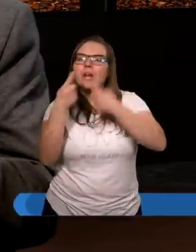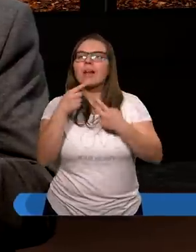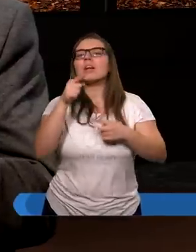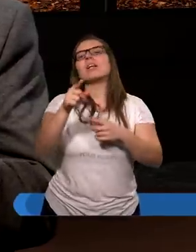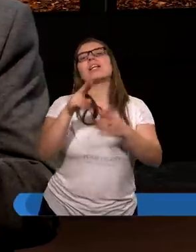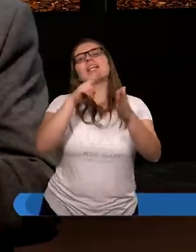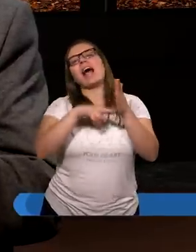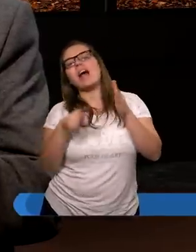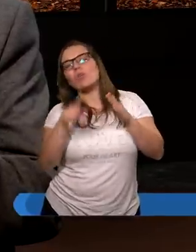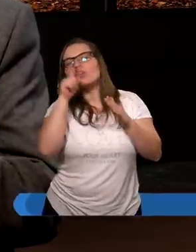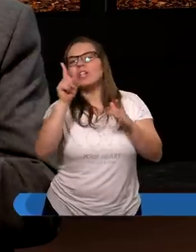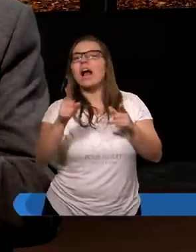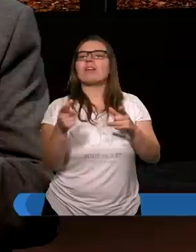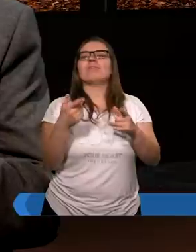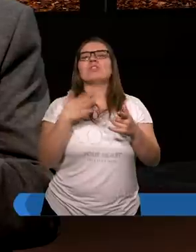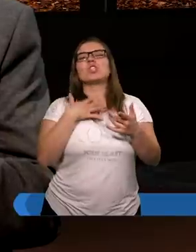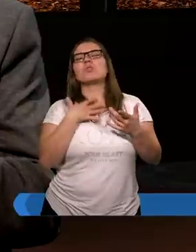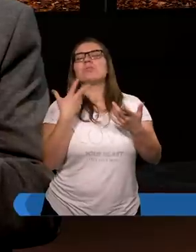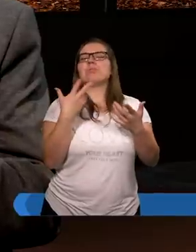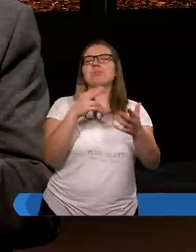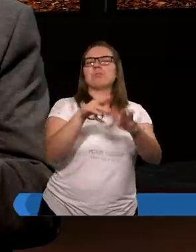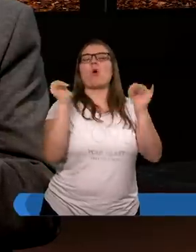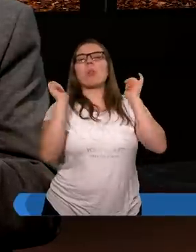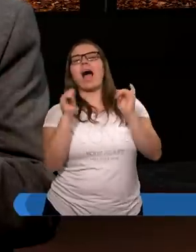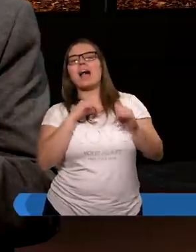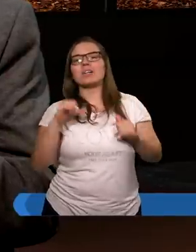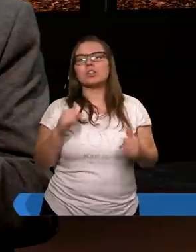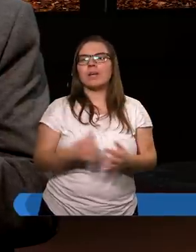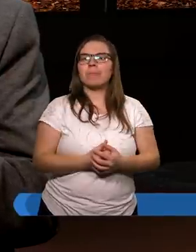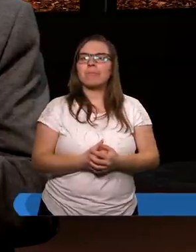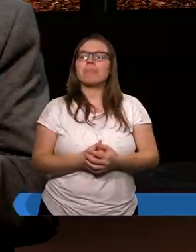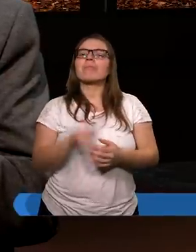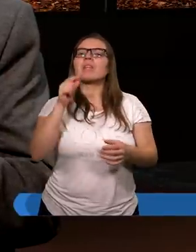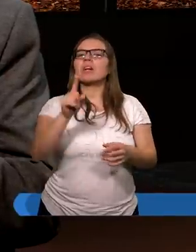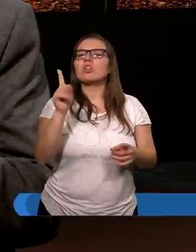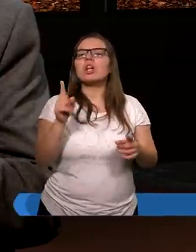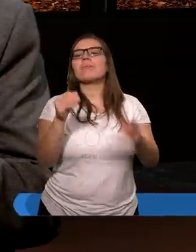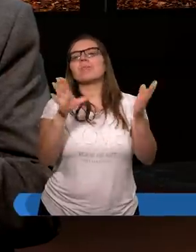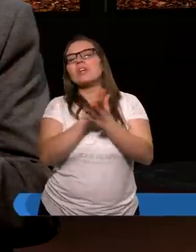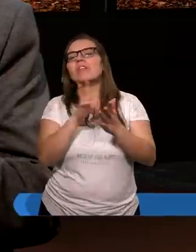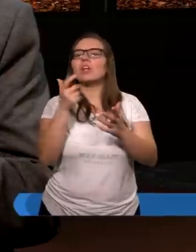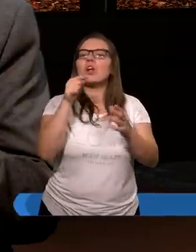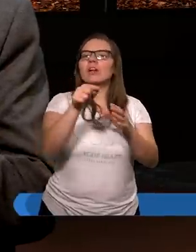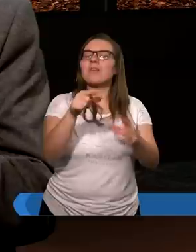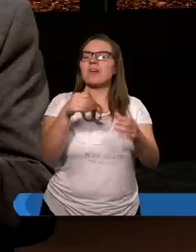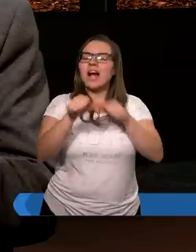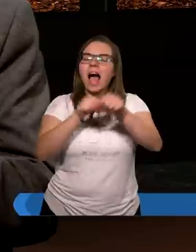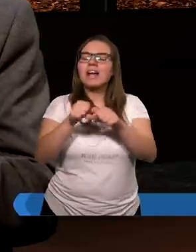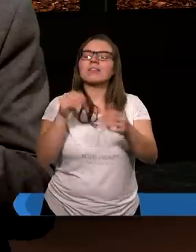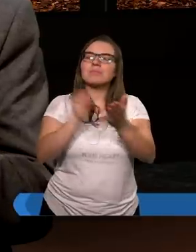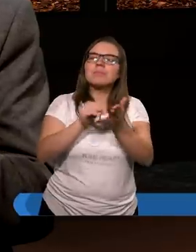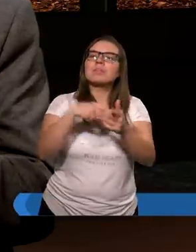zrezygnowali i do nich nie wracali. Jak do czegoś się przyzwyczajmy przez lata,